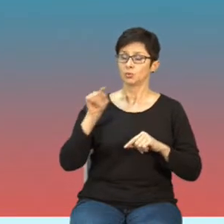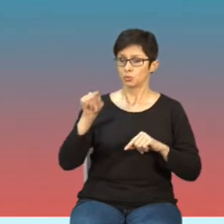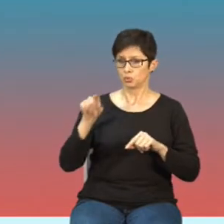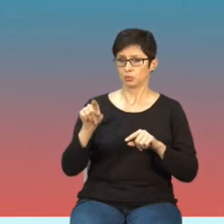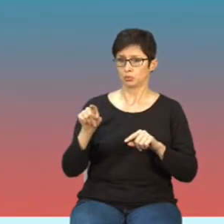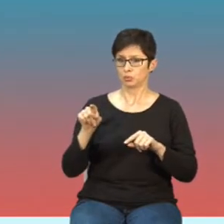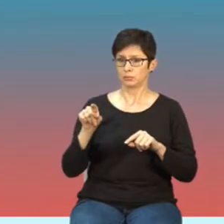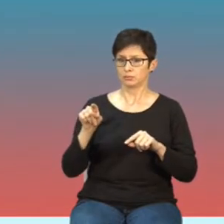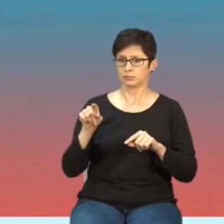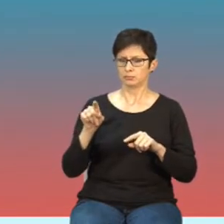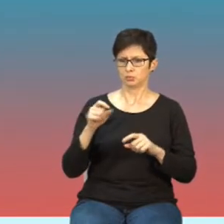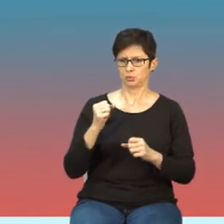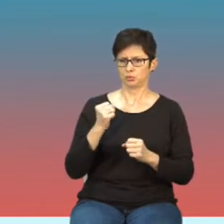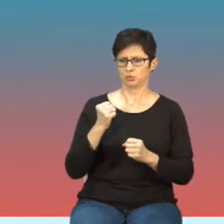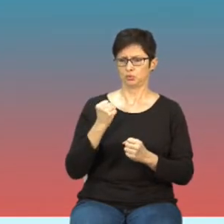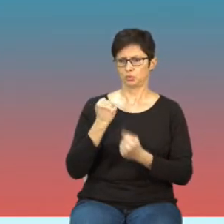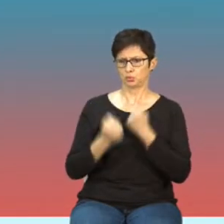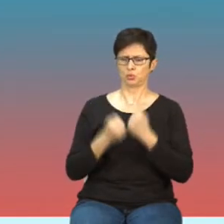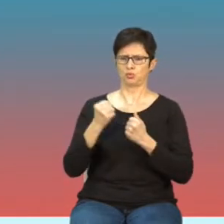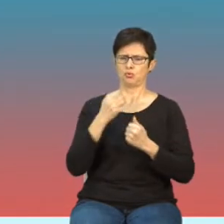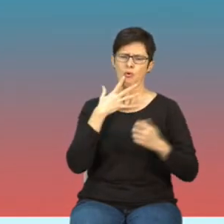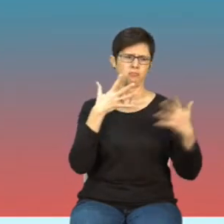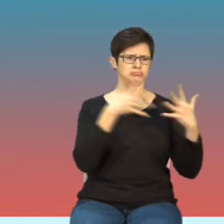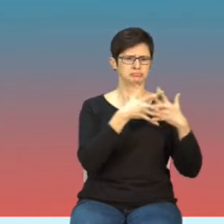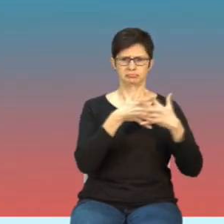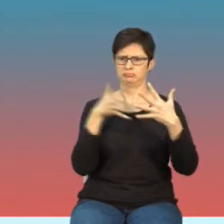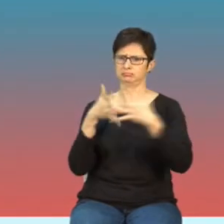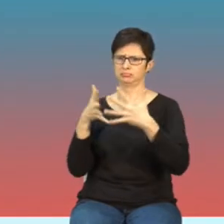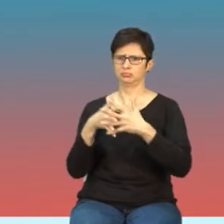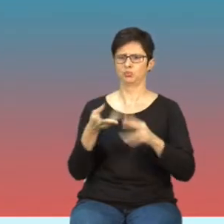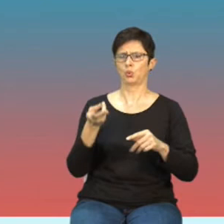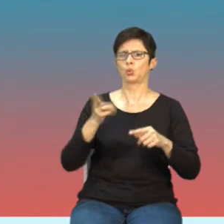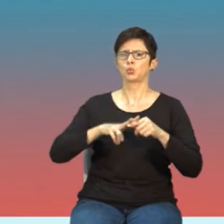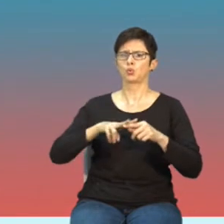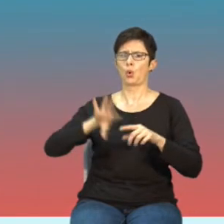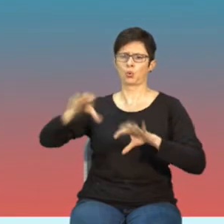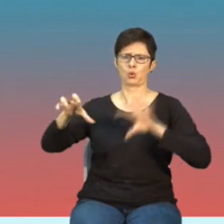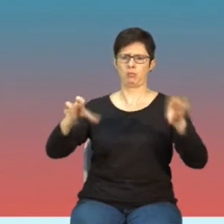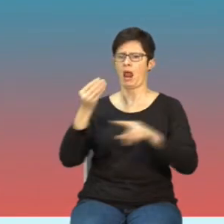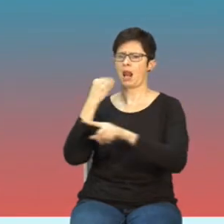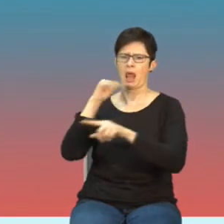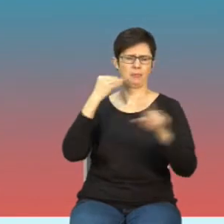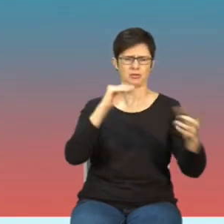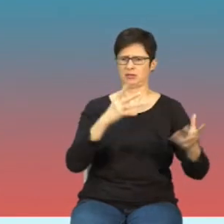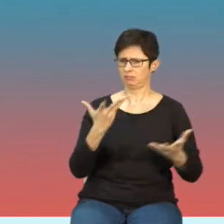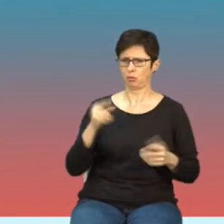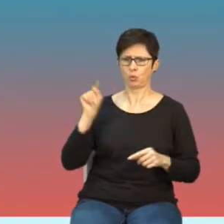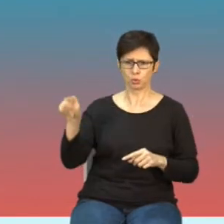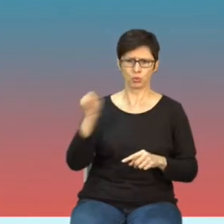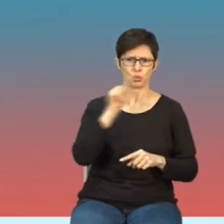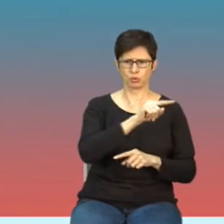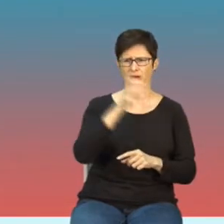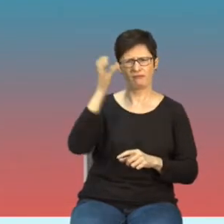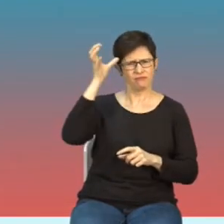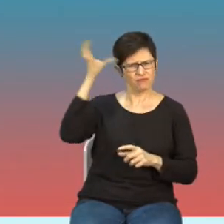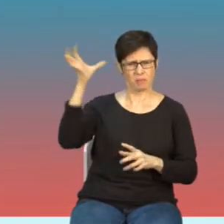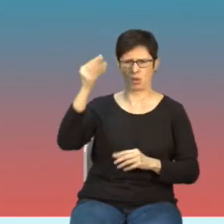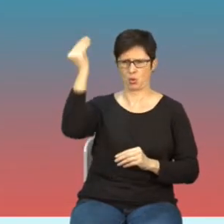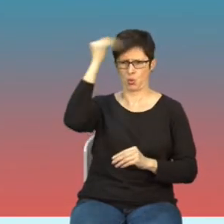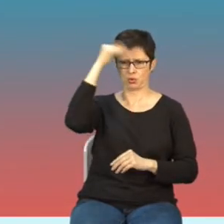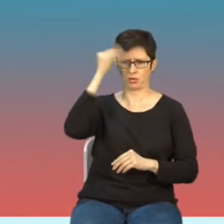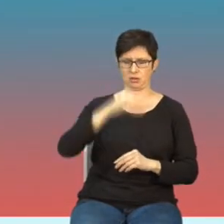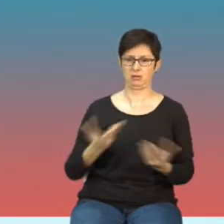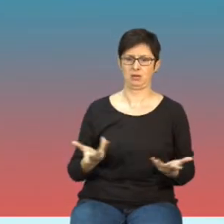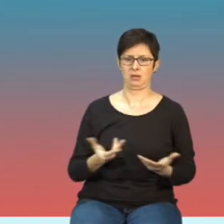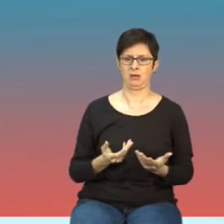no trudno jest oceniać która z grubie jest lepsza na pewno są to wybitni uczeni i proszę popatrzeć co